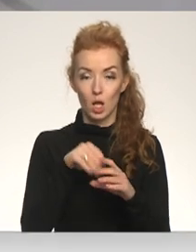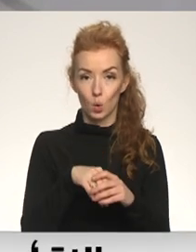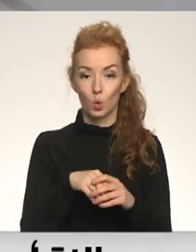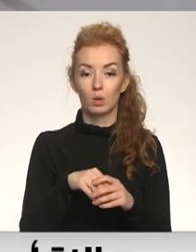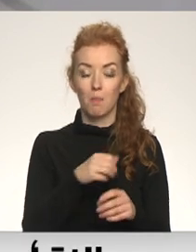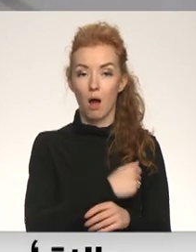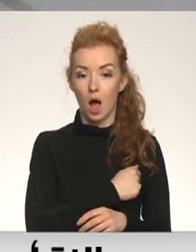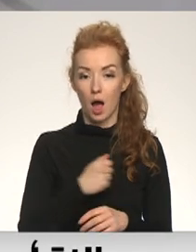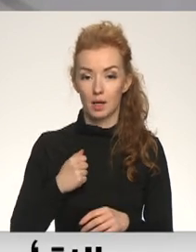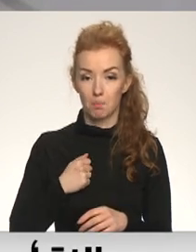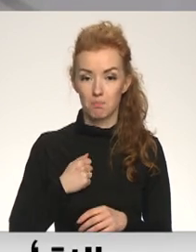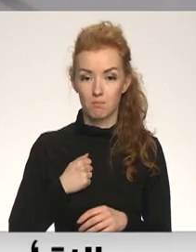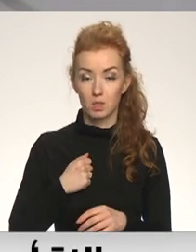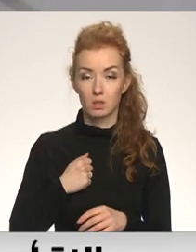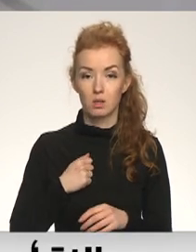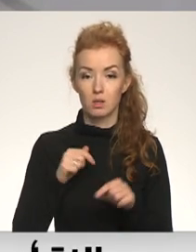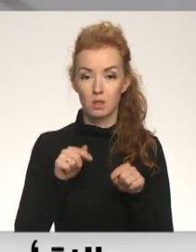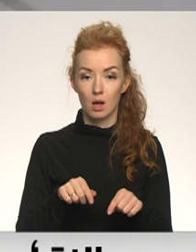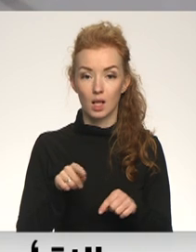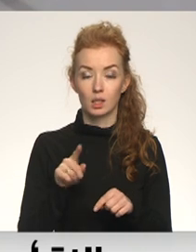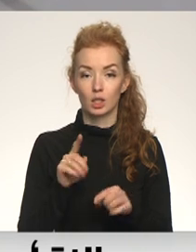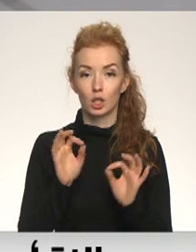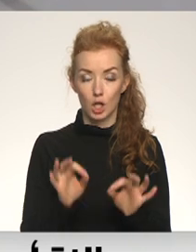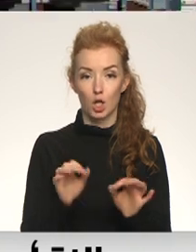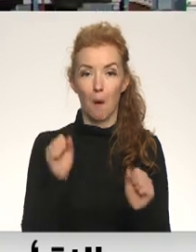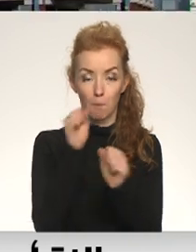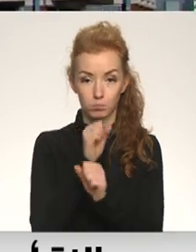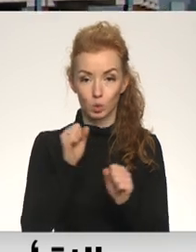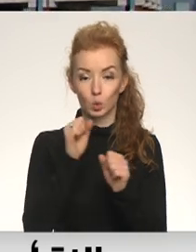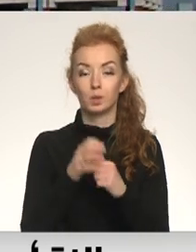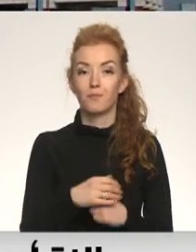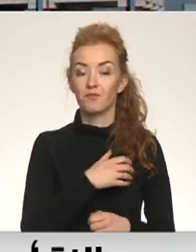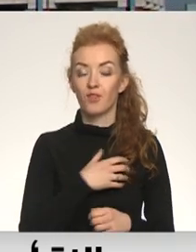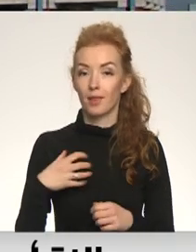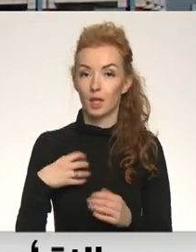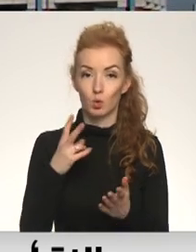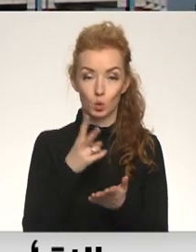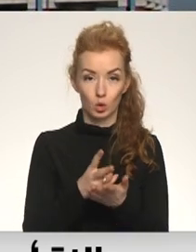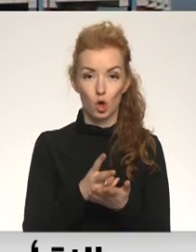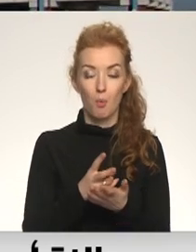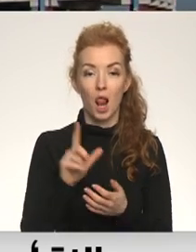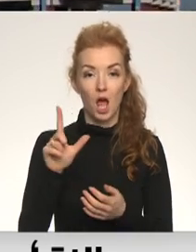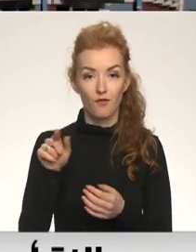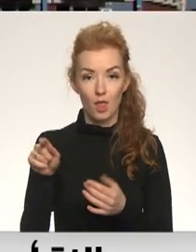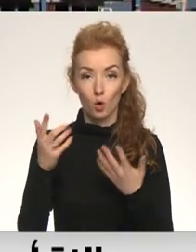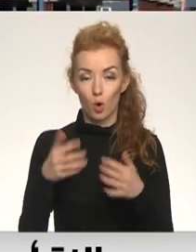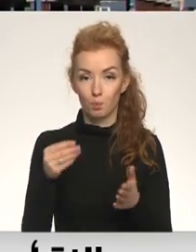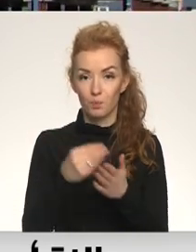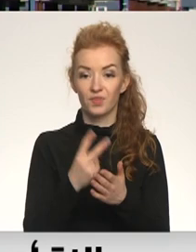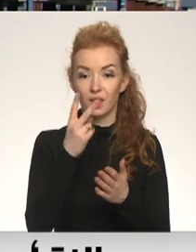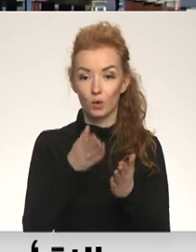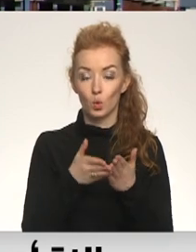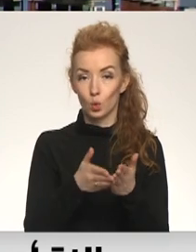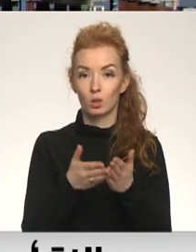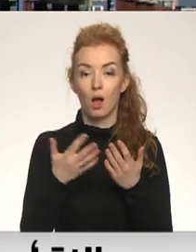bruņotajos spēkos. Tas ir apsurts savā būtībā. Valdības uzdevumā Latvija Nergo jau ir iegādājies divus kuģus